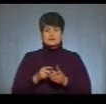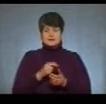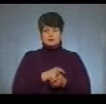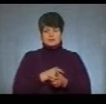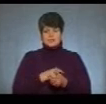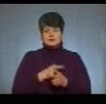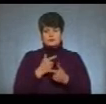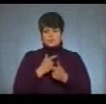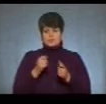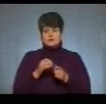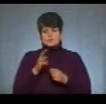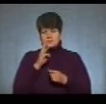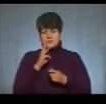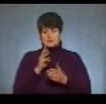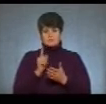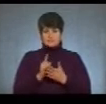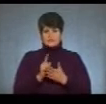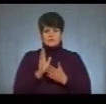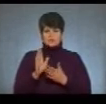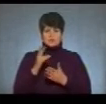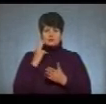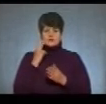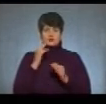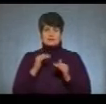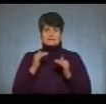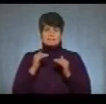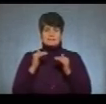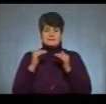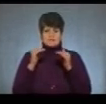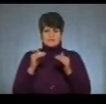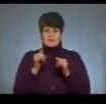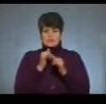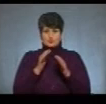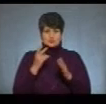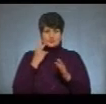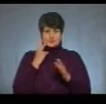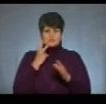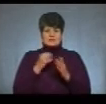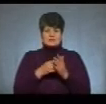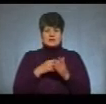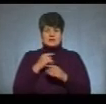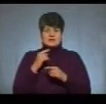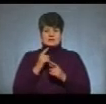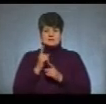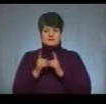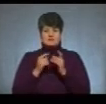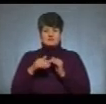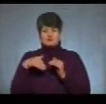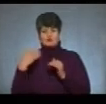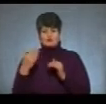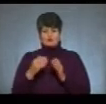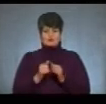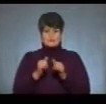структурі, що мінімальна заробітна плата повинна постійно збільшуватись. Але не може постійно ціна змінюватися в сторони збільшення, бо вона